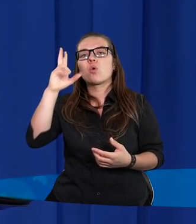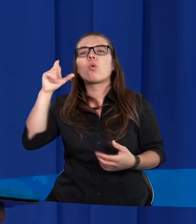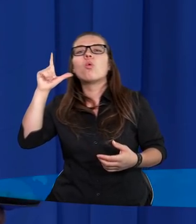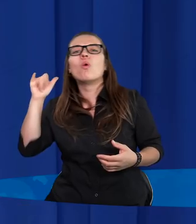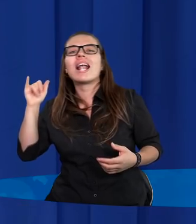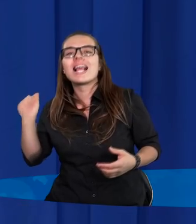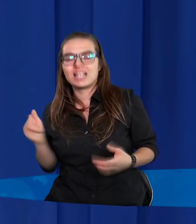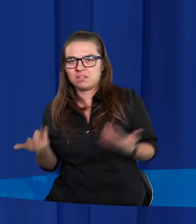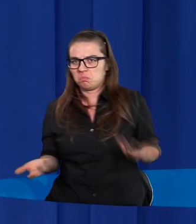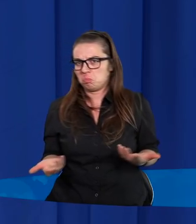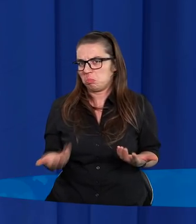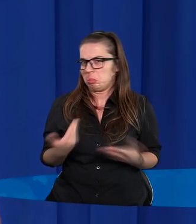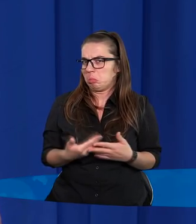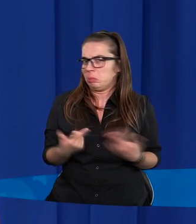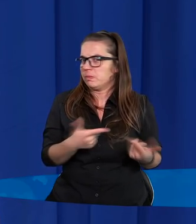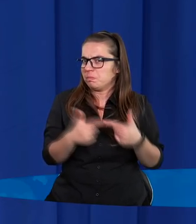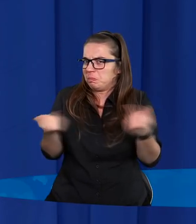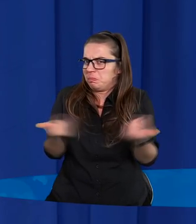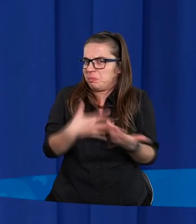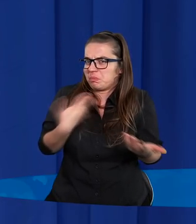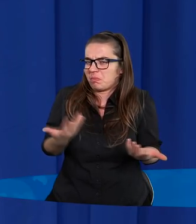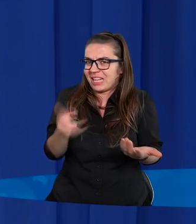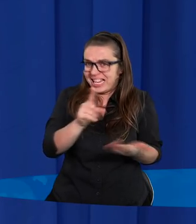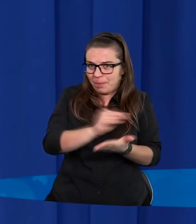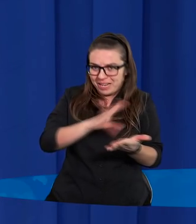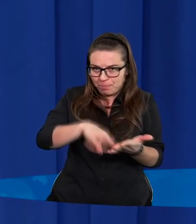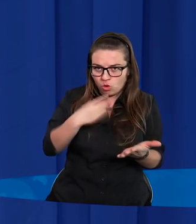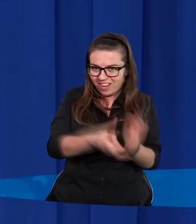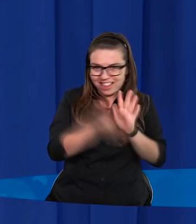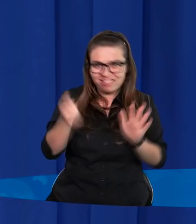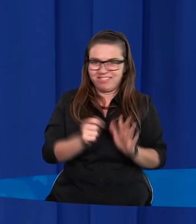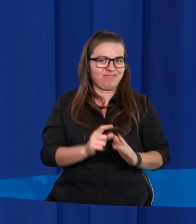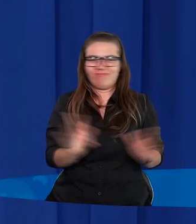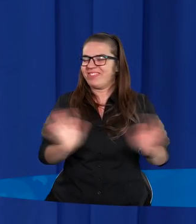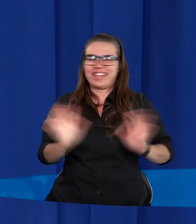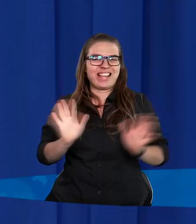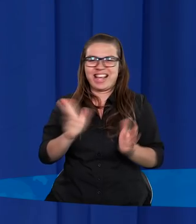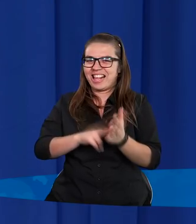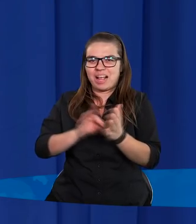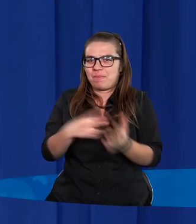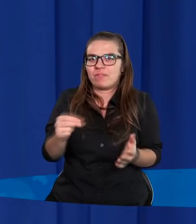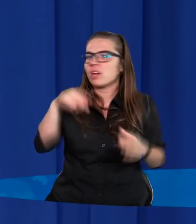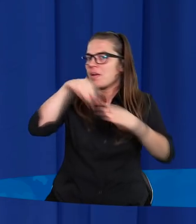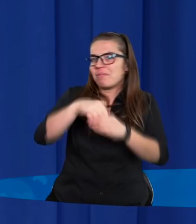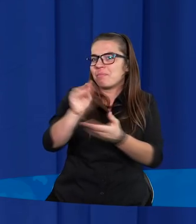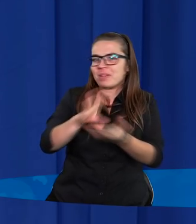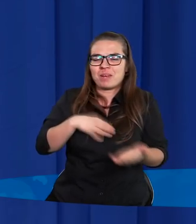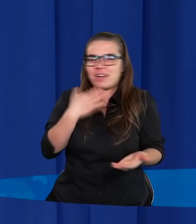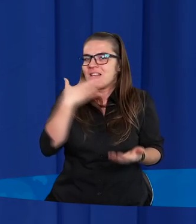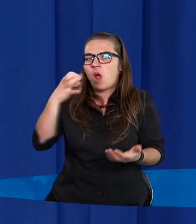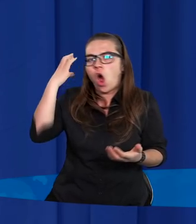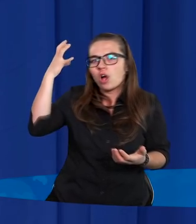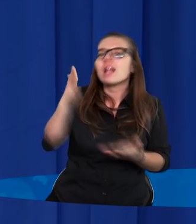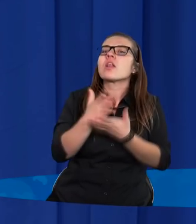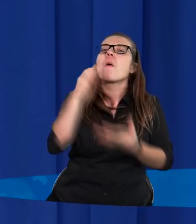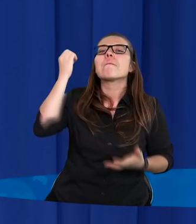Skąd się wzięło trzech króli? Otóż na pewno nie z Pisma Świętego. W Piśmie Świętym ani nie czytamy o królach, czytamy